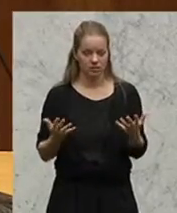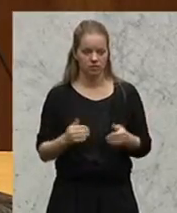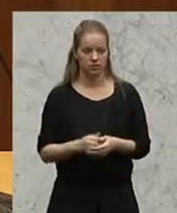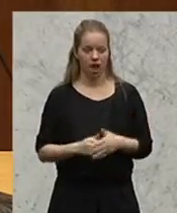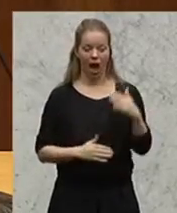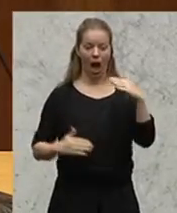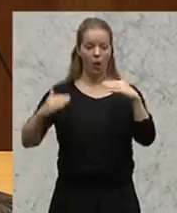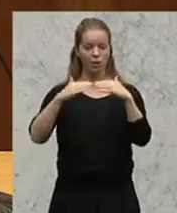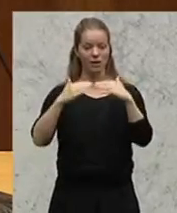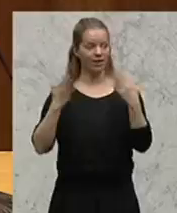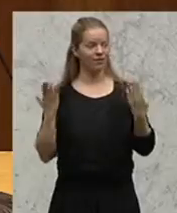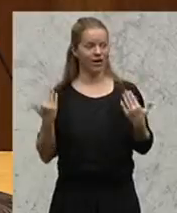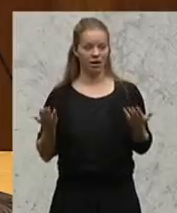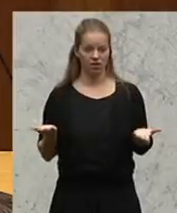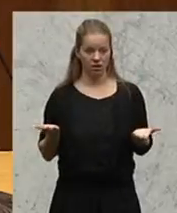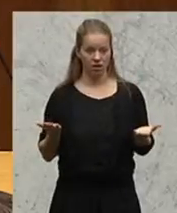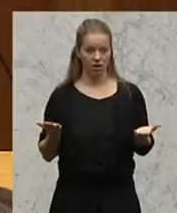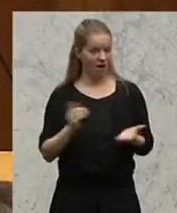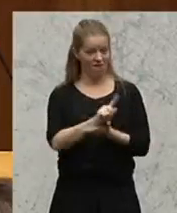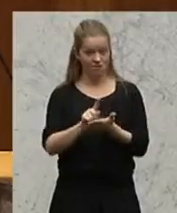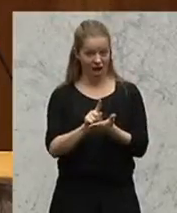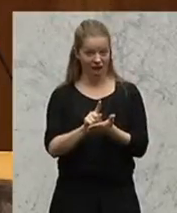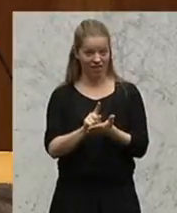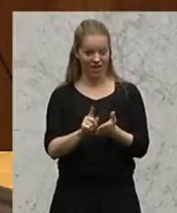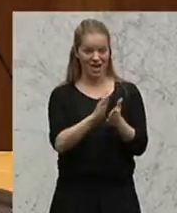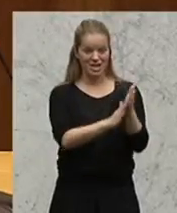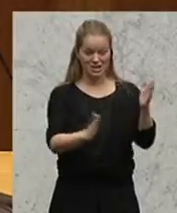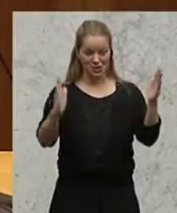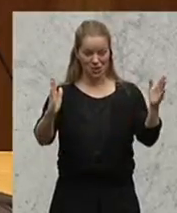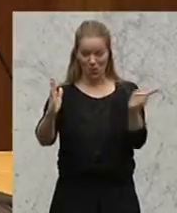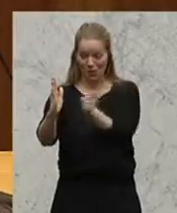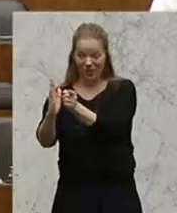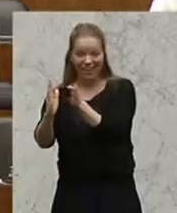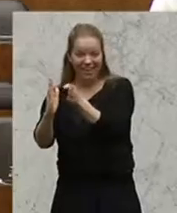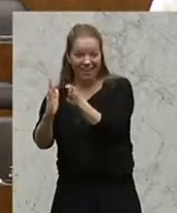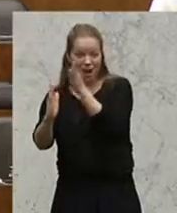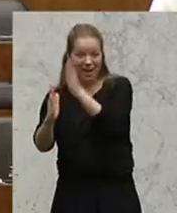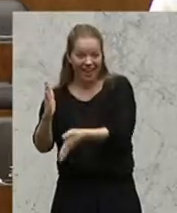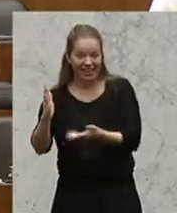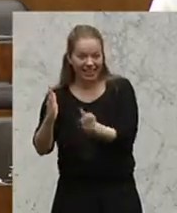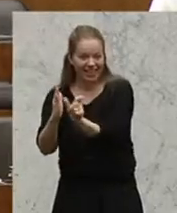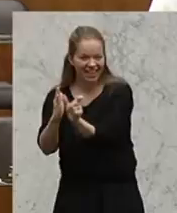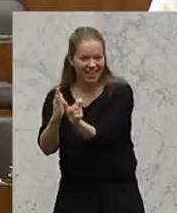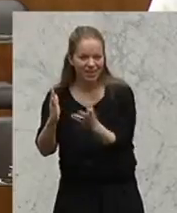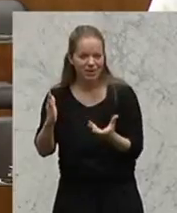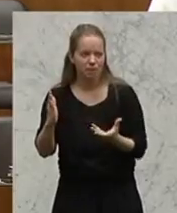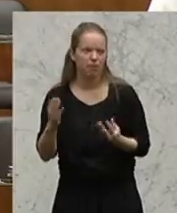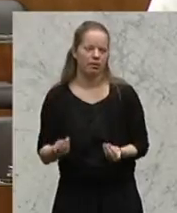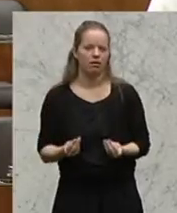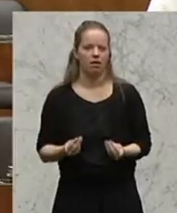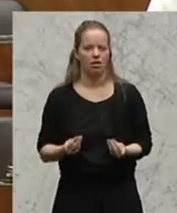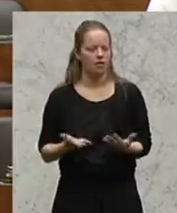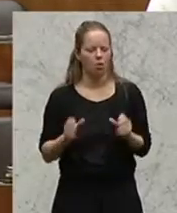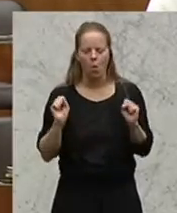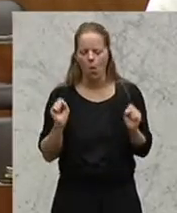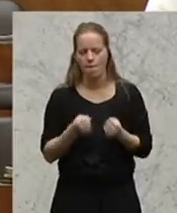Ausgleich ans Saisonende, die Ruhezeit ans Saisonende. Also bitte, das ist eine